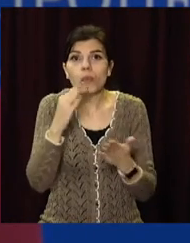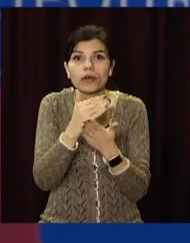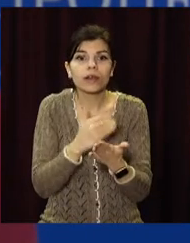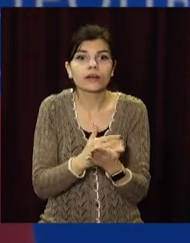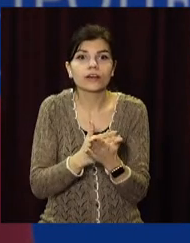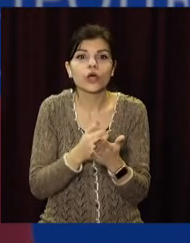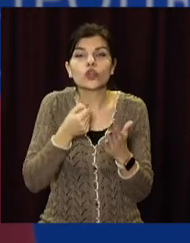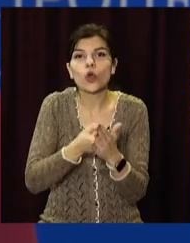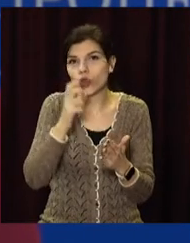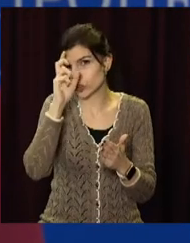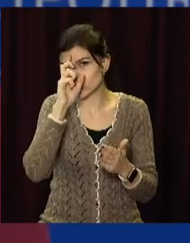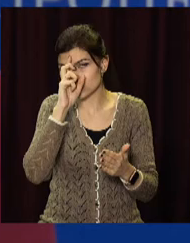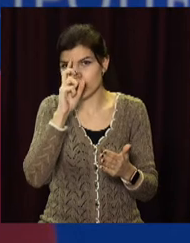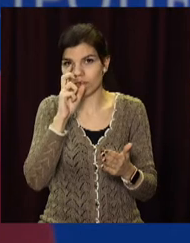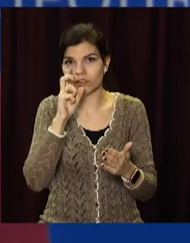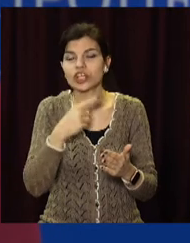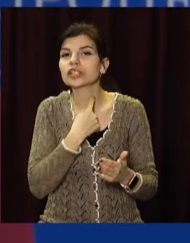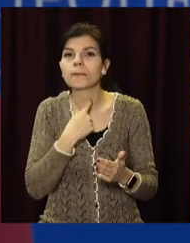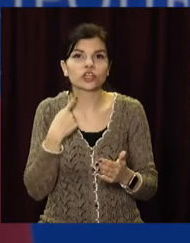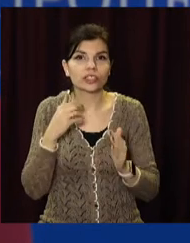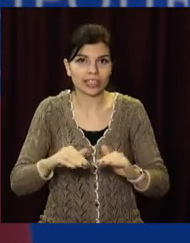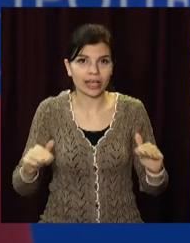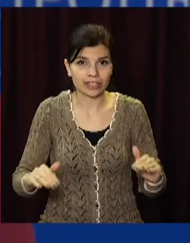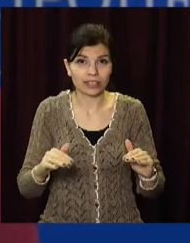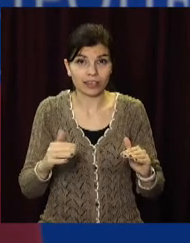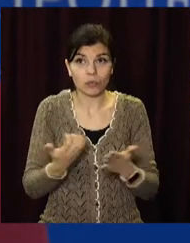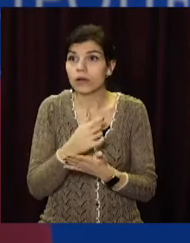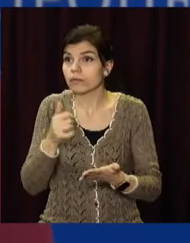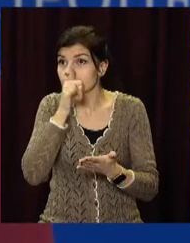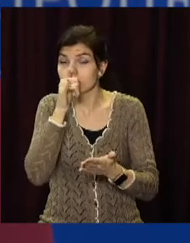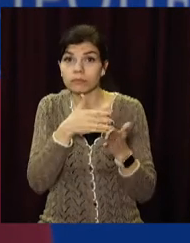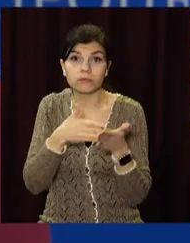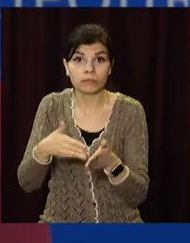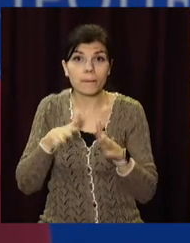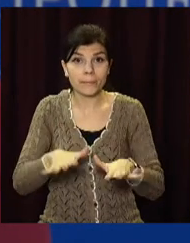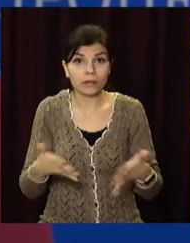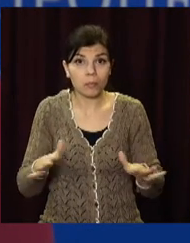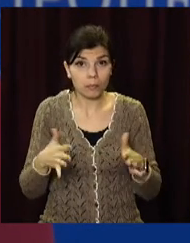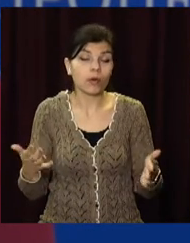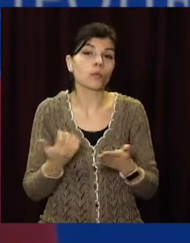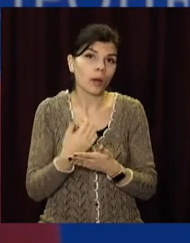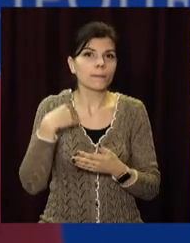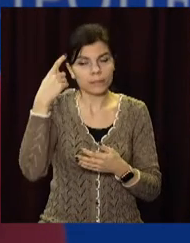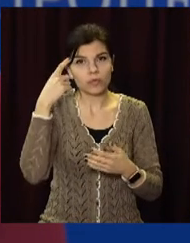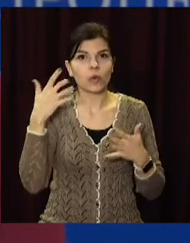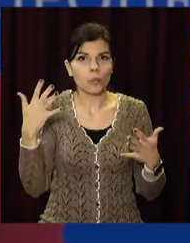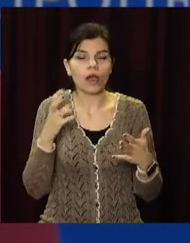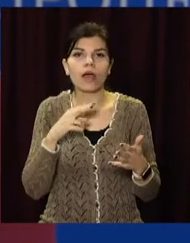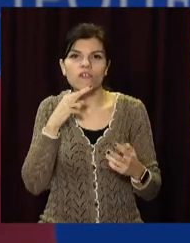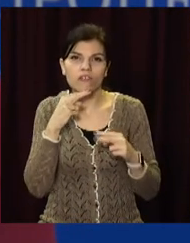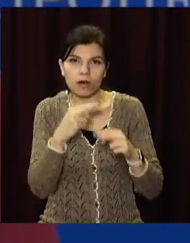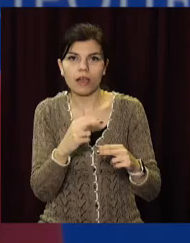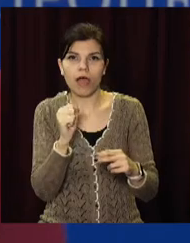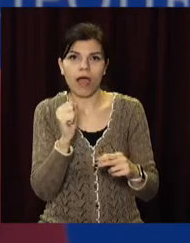до державного забезпечення дитячими садочками. І тому ми на цьому зробили такий великий акцент.